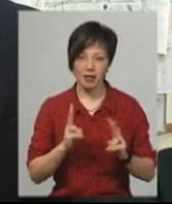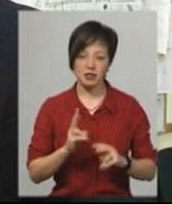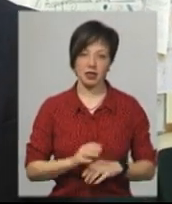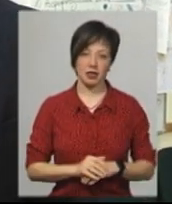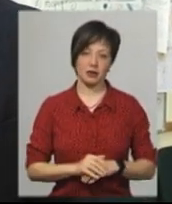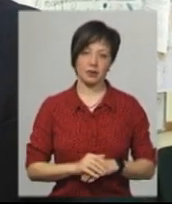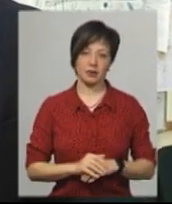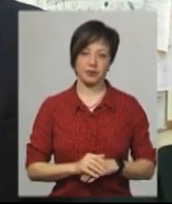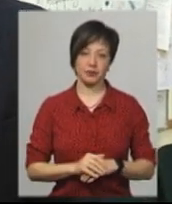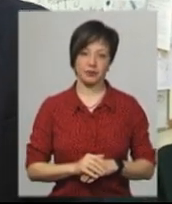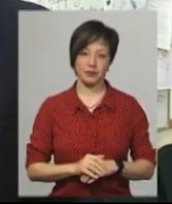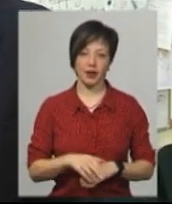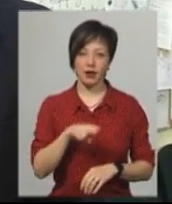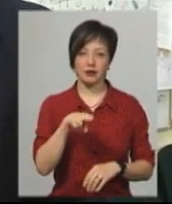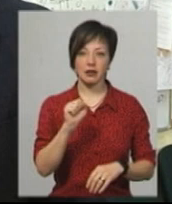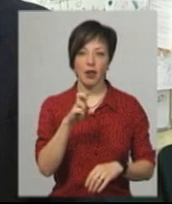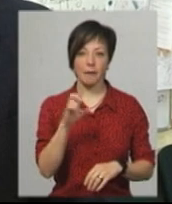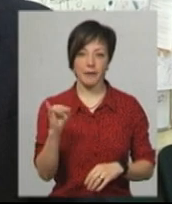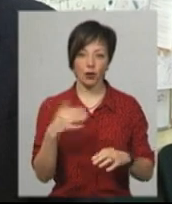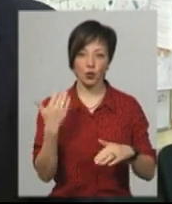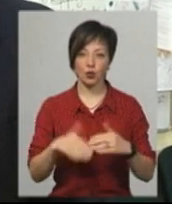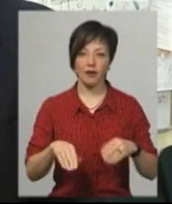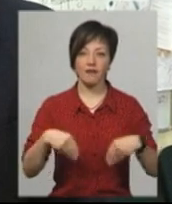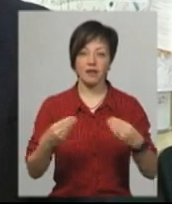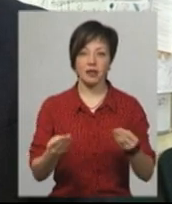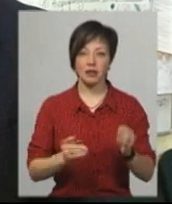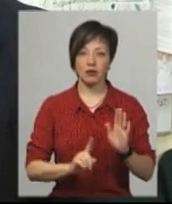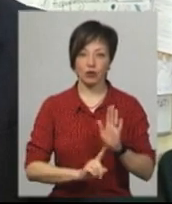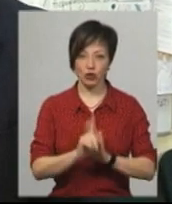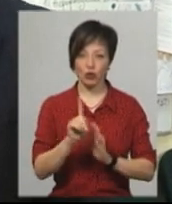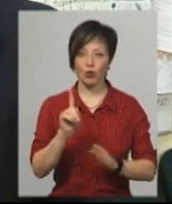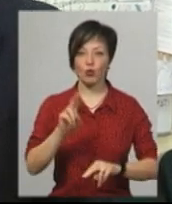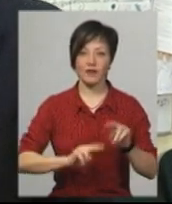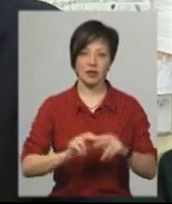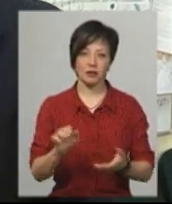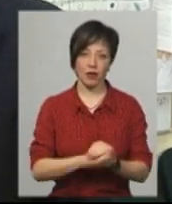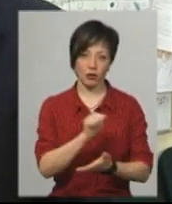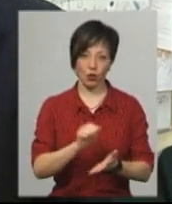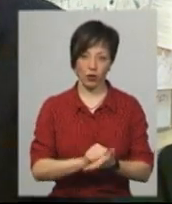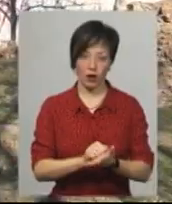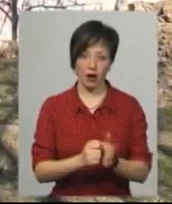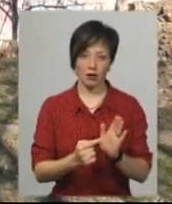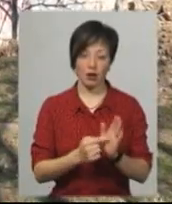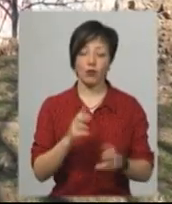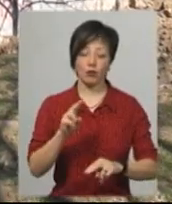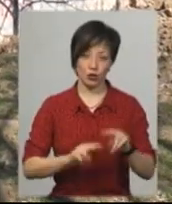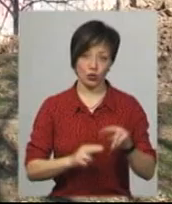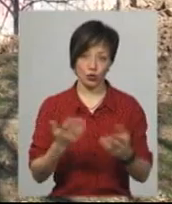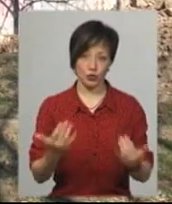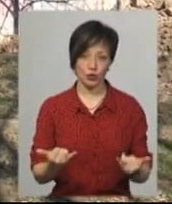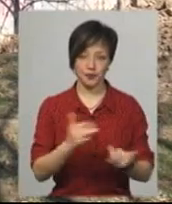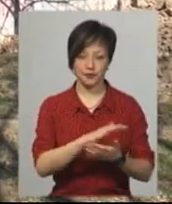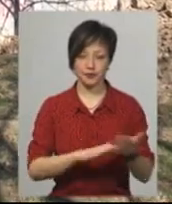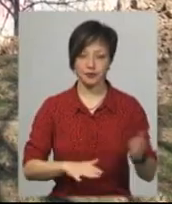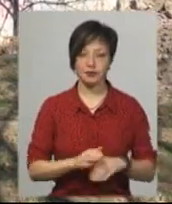Дабі вже видало на початок будівництва декларацію, не будують. Альона Береза